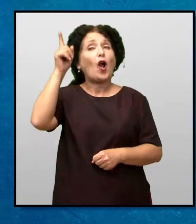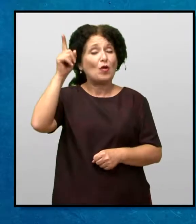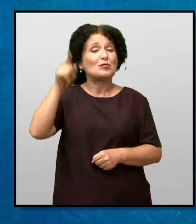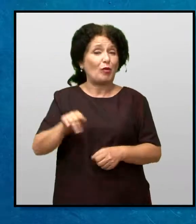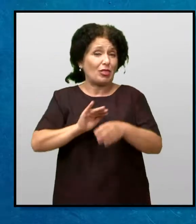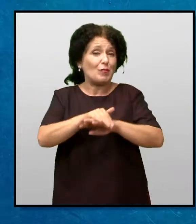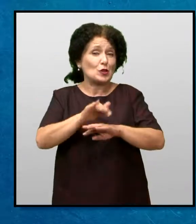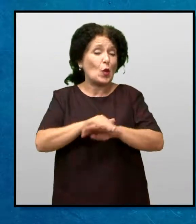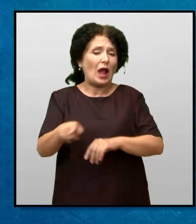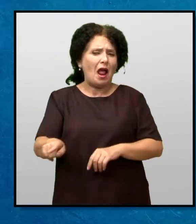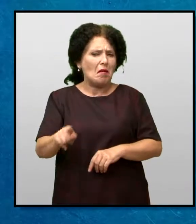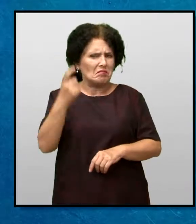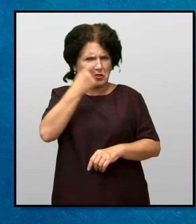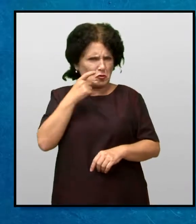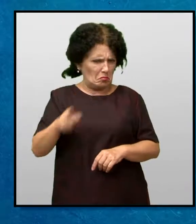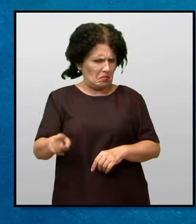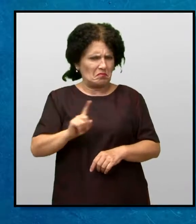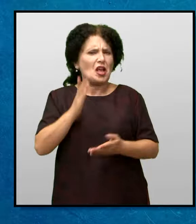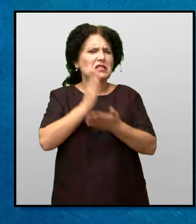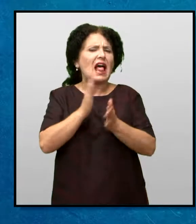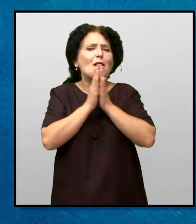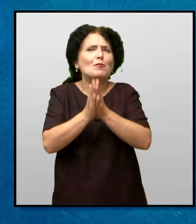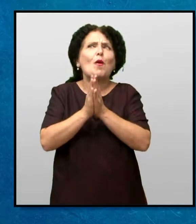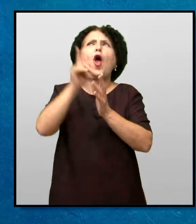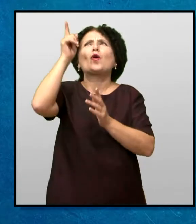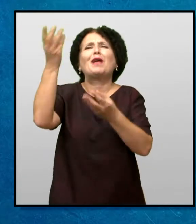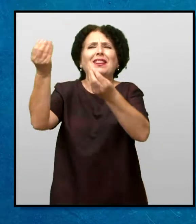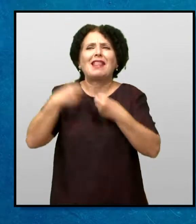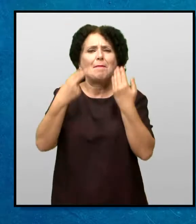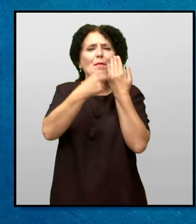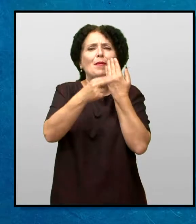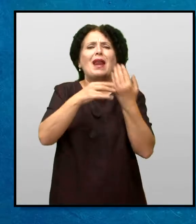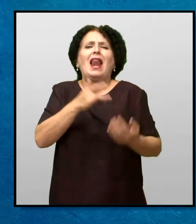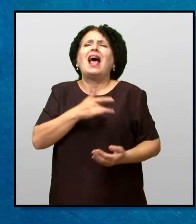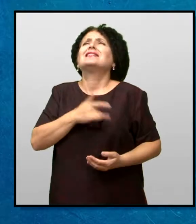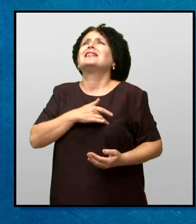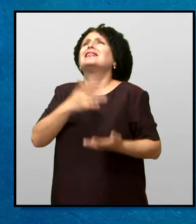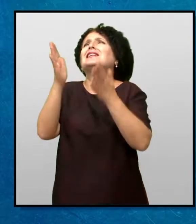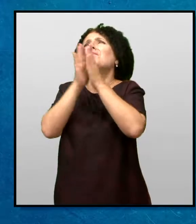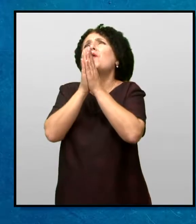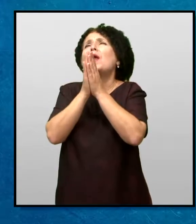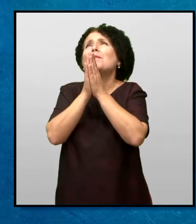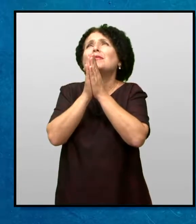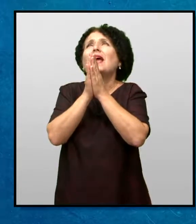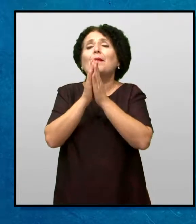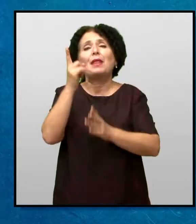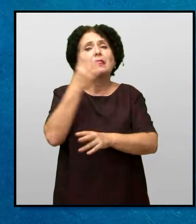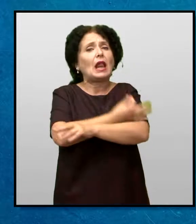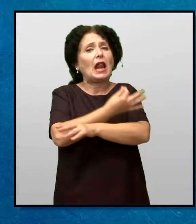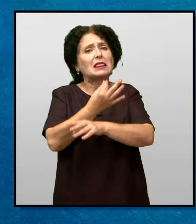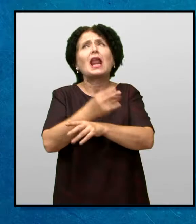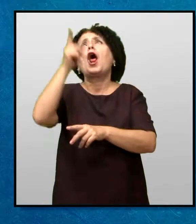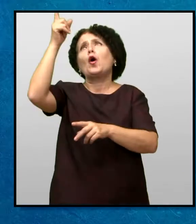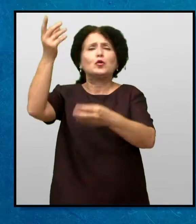Не се сомневам дека таа често му се моли на Бог за Библија И тоа ја лежи на срце А еден ден